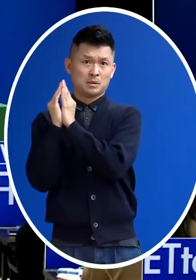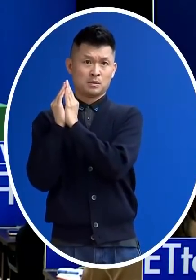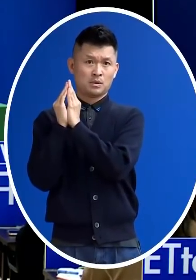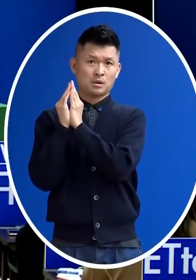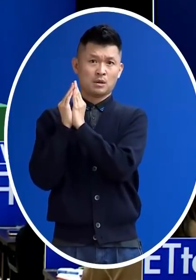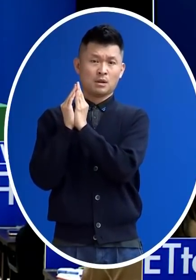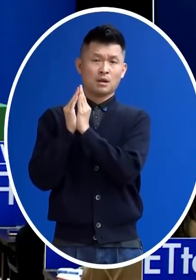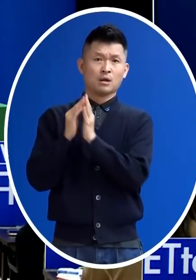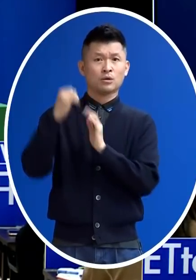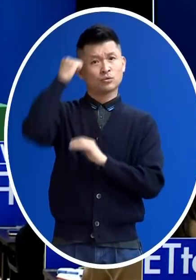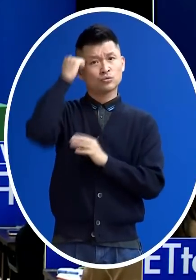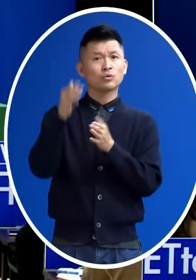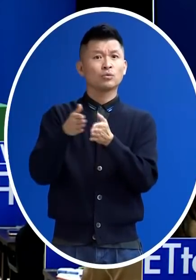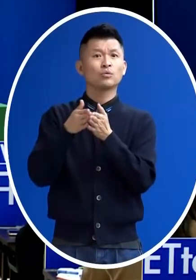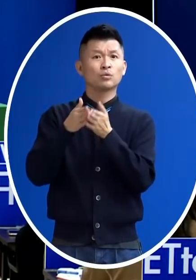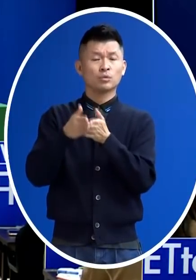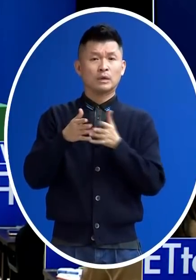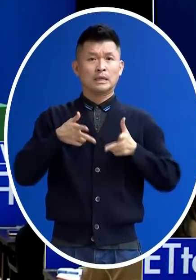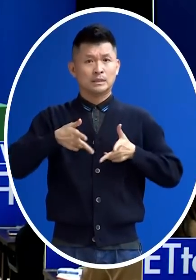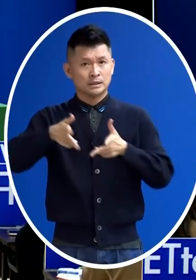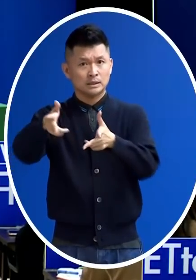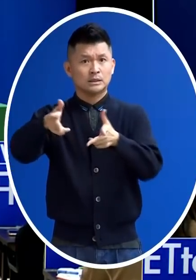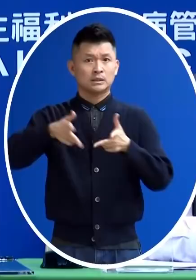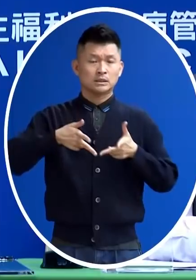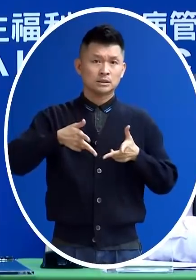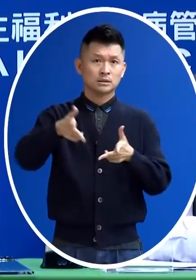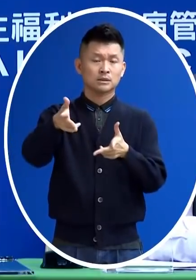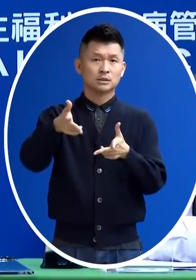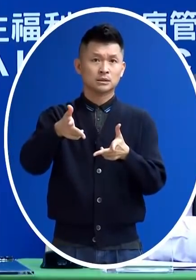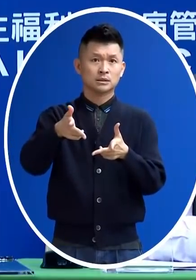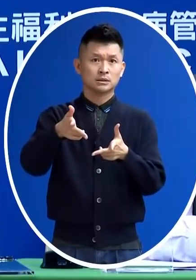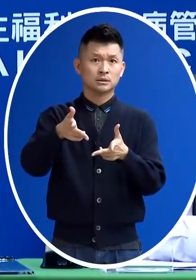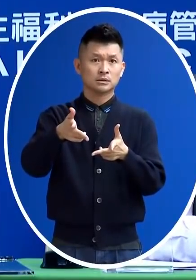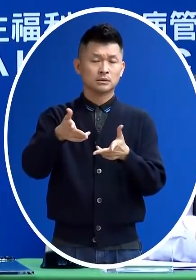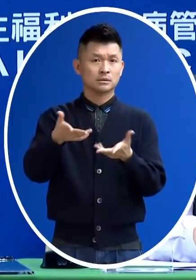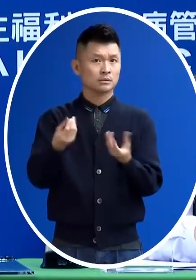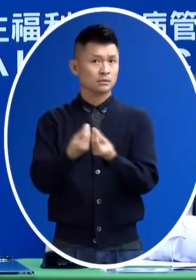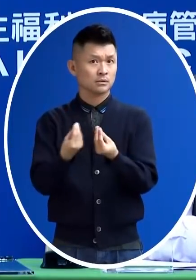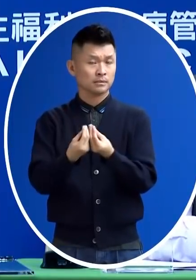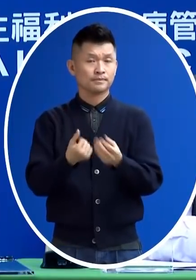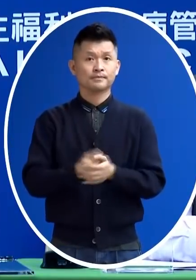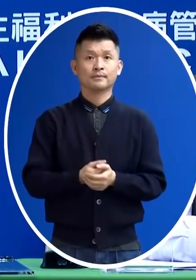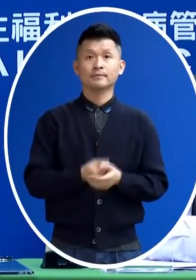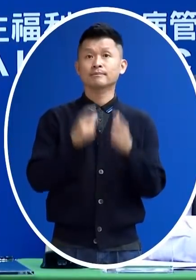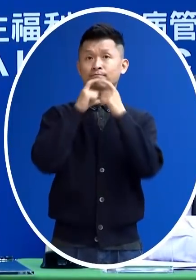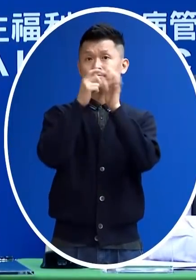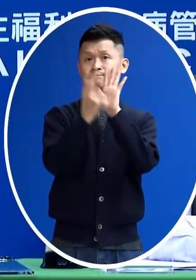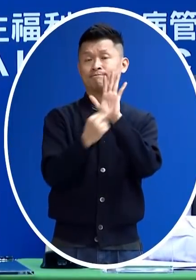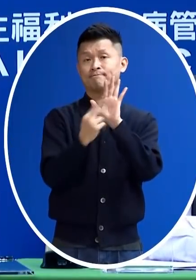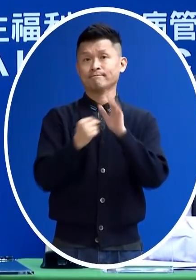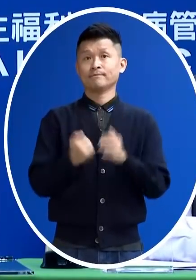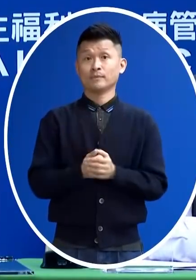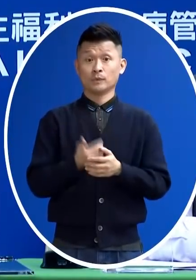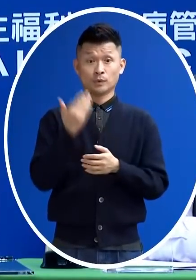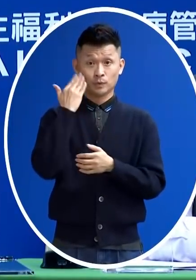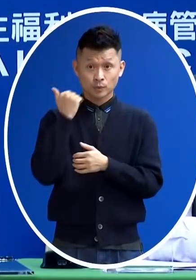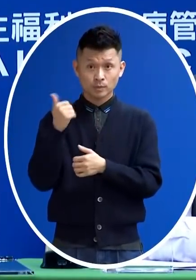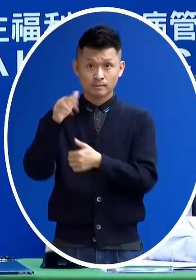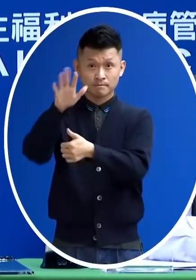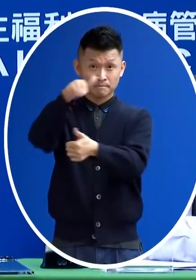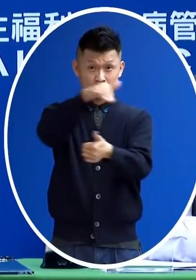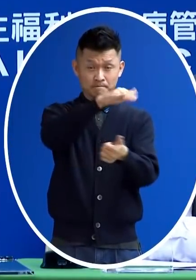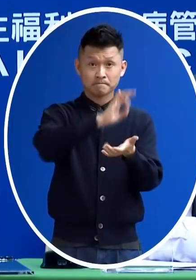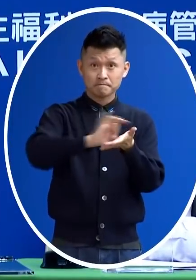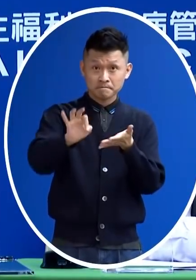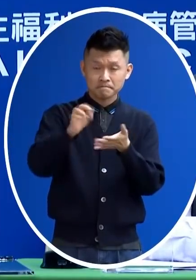近火嗎 因為這樣可能也會需要比較大的那個運輸量當然目前來講 這些要真用這是有它的